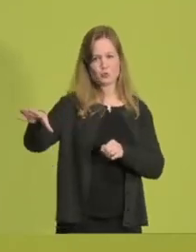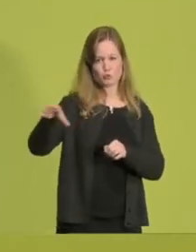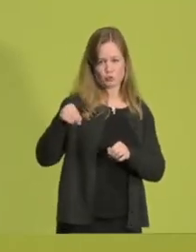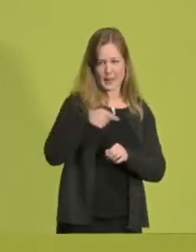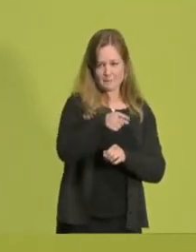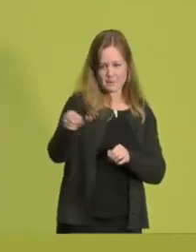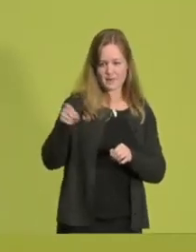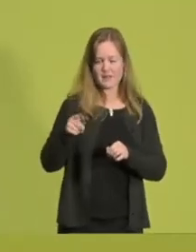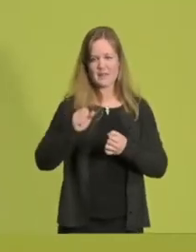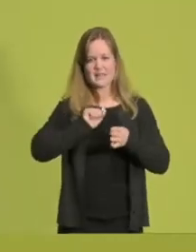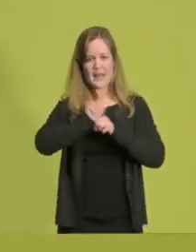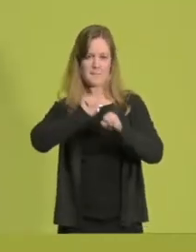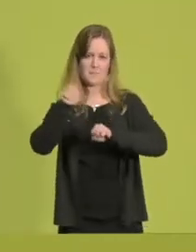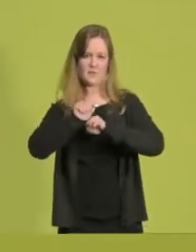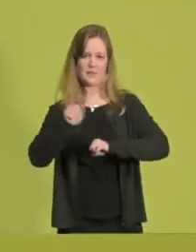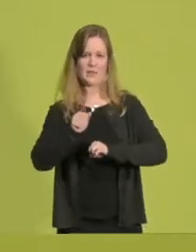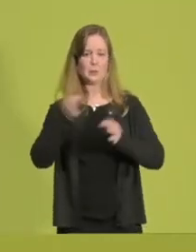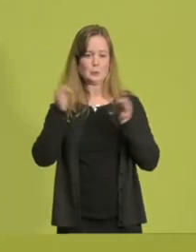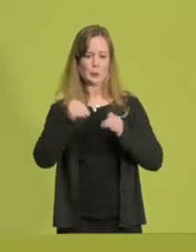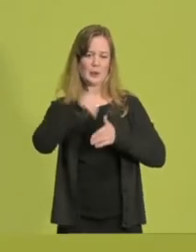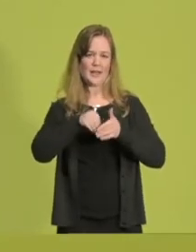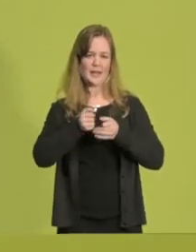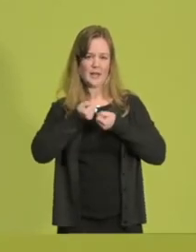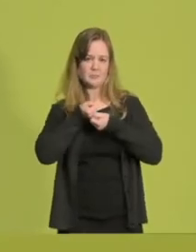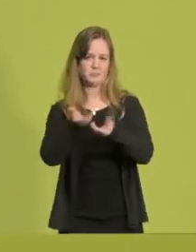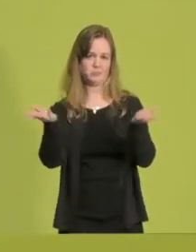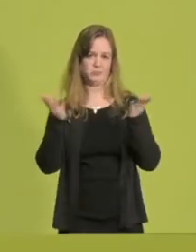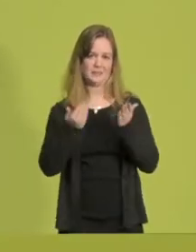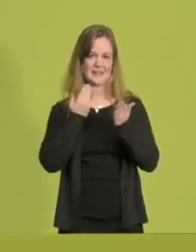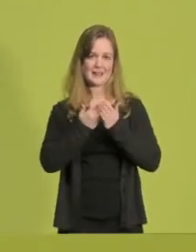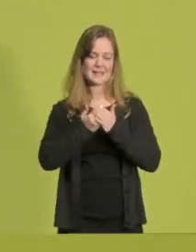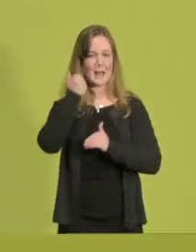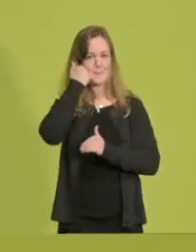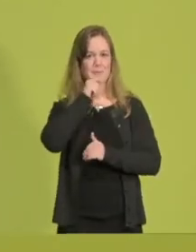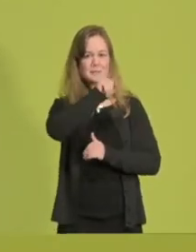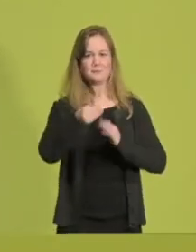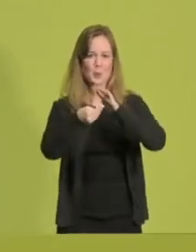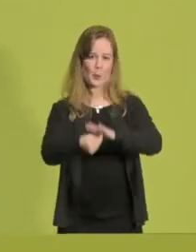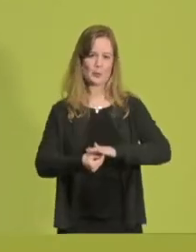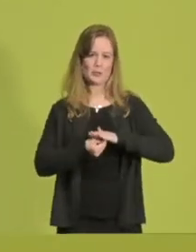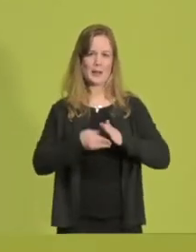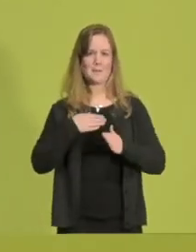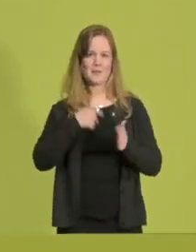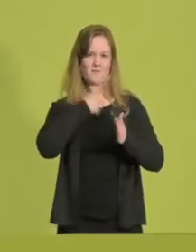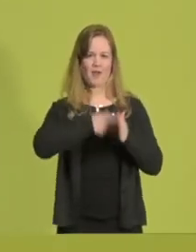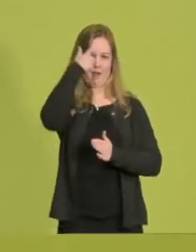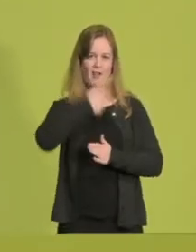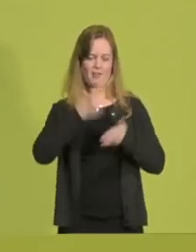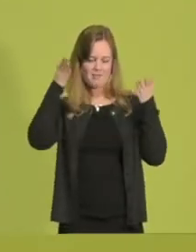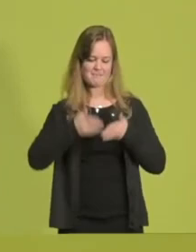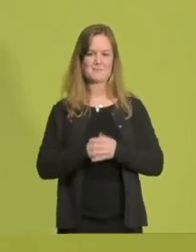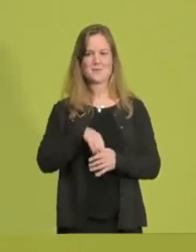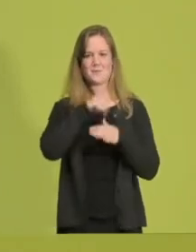Landtagswahl kämpfen und für grüne Inhalte eintreten. Und dafür bitte ich euch um eure Unterstützung und um euer Vertrauen. Vielen